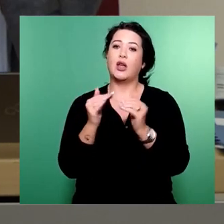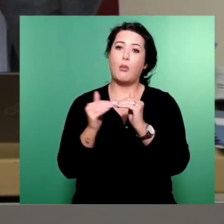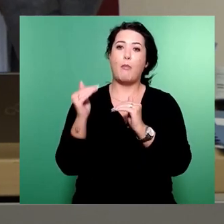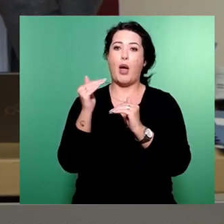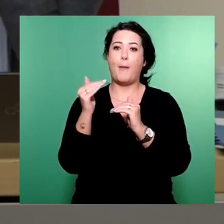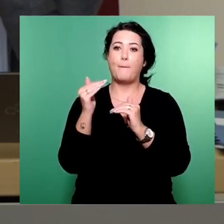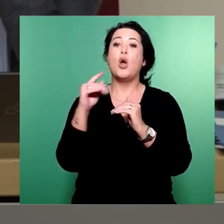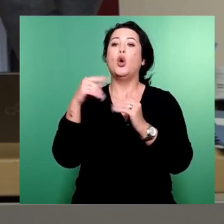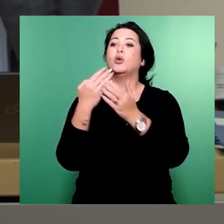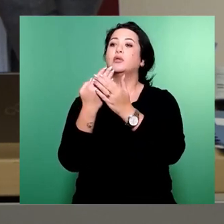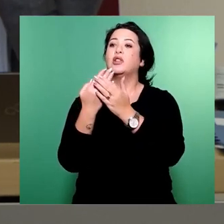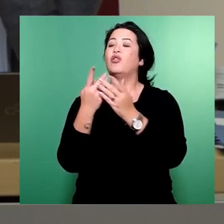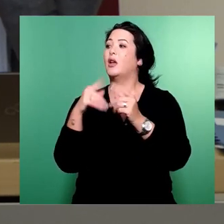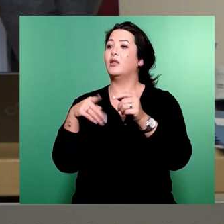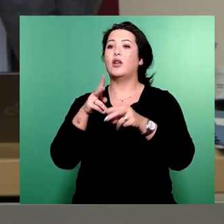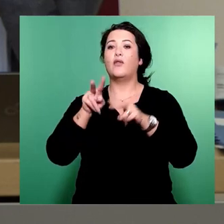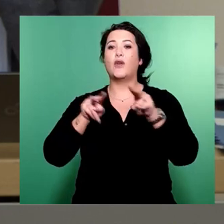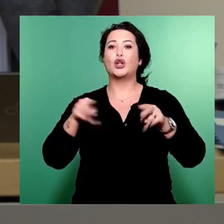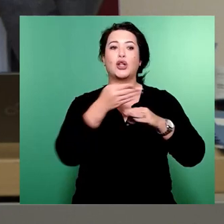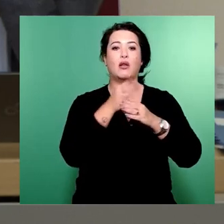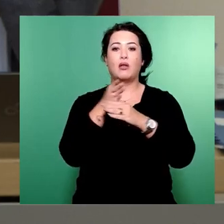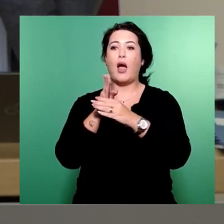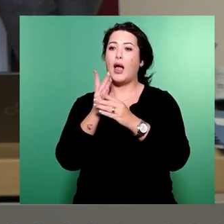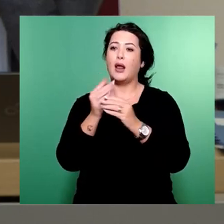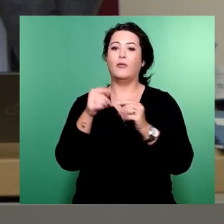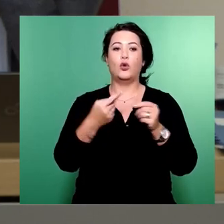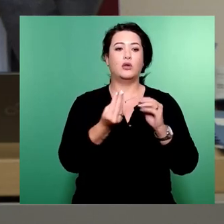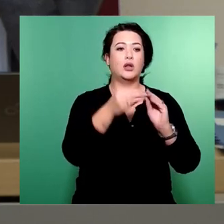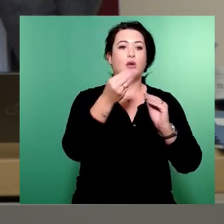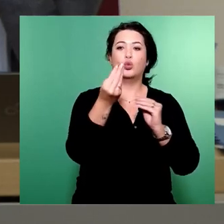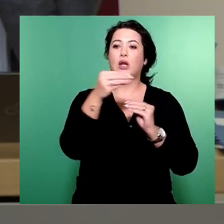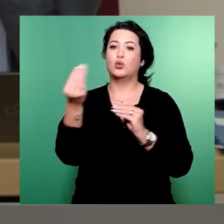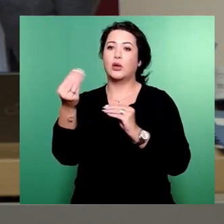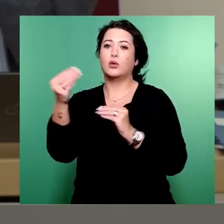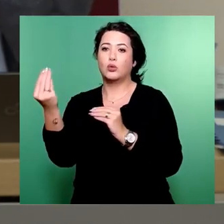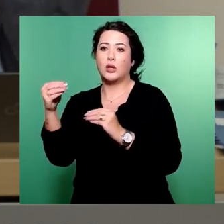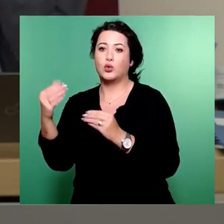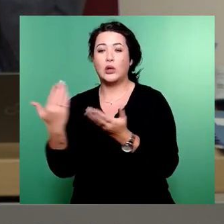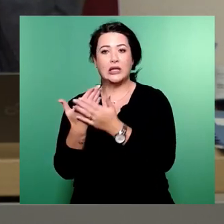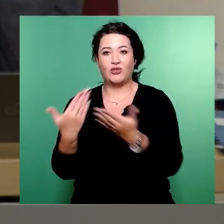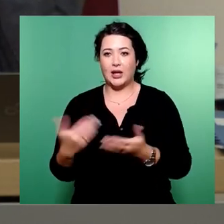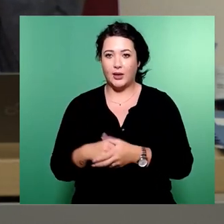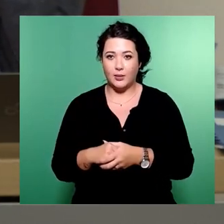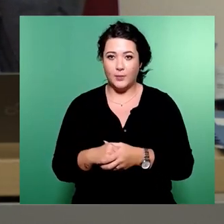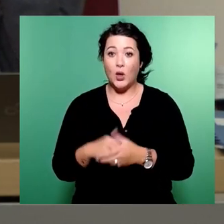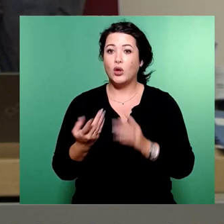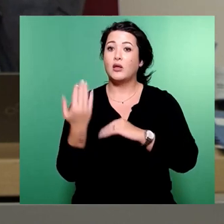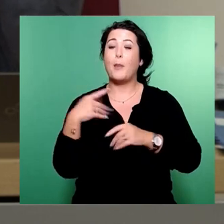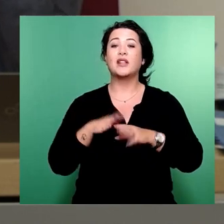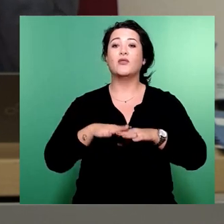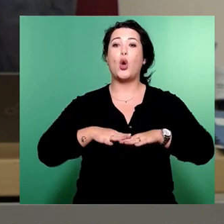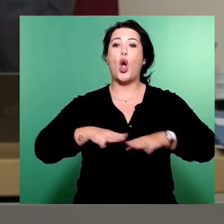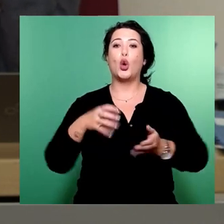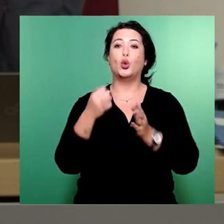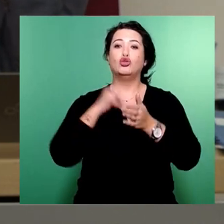Bestandteile der einzelnen Kostenposition niederschlagen. Und wir haben das ja auch schon damals bei der Grundsteinlegung gesagt, es